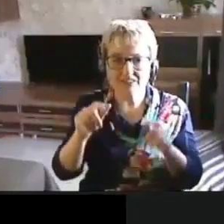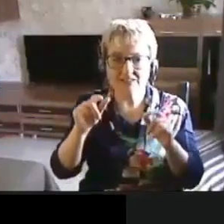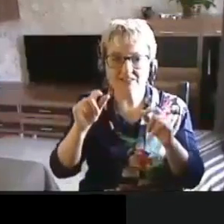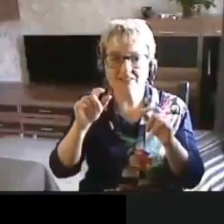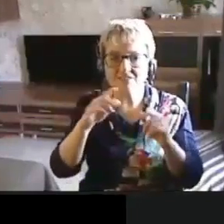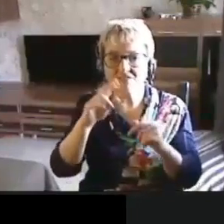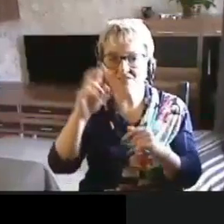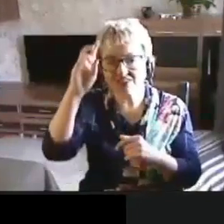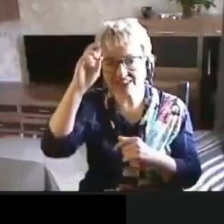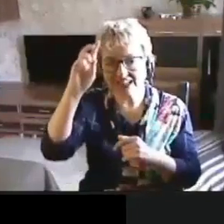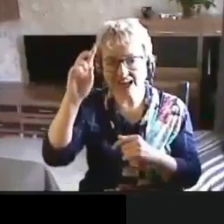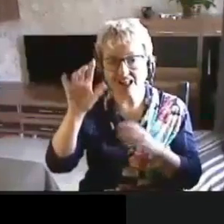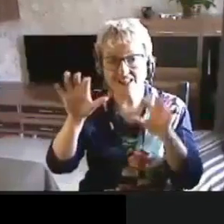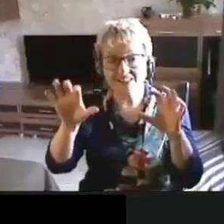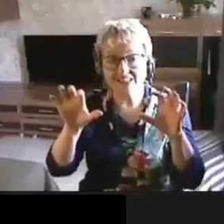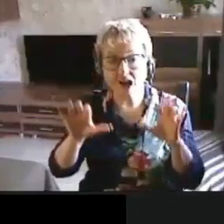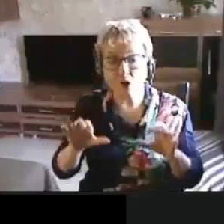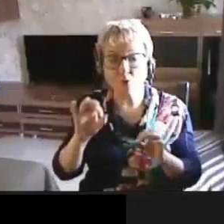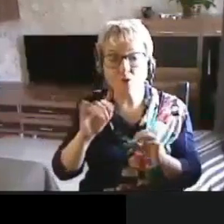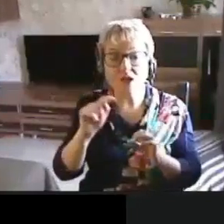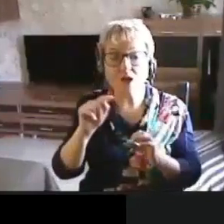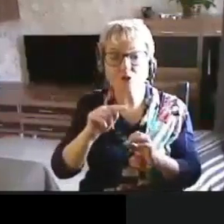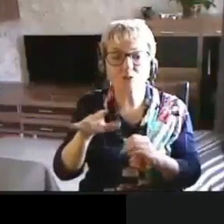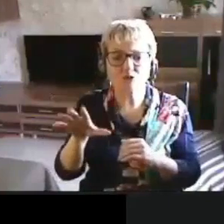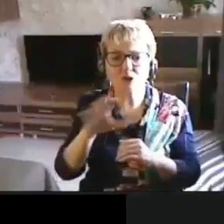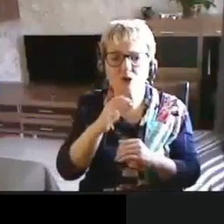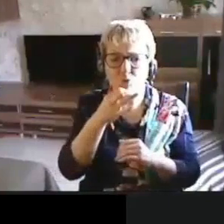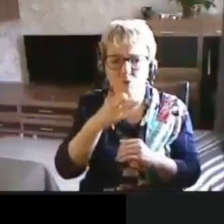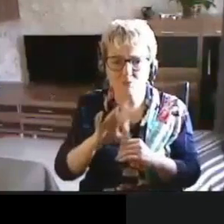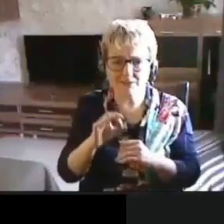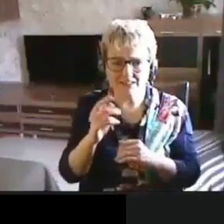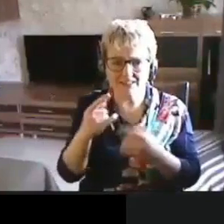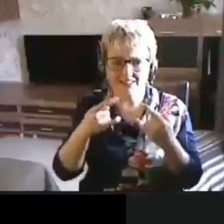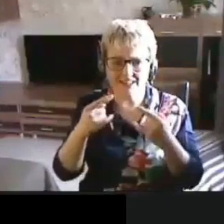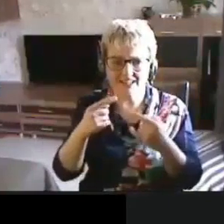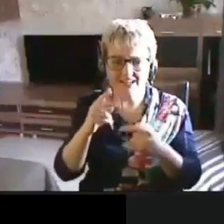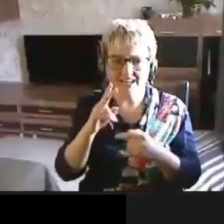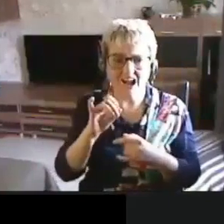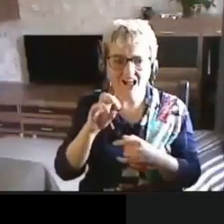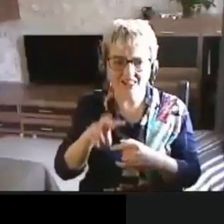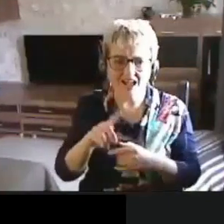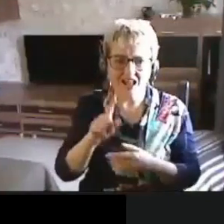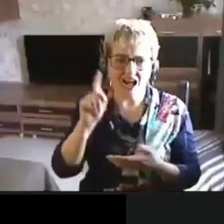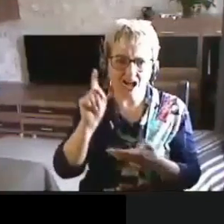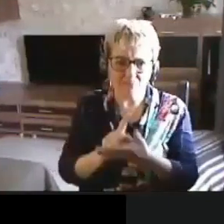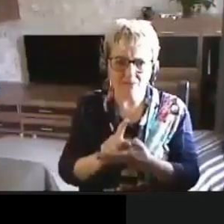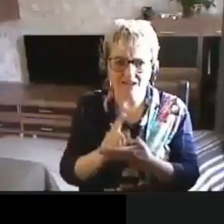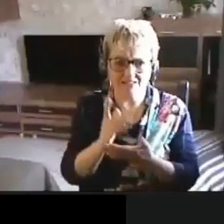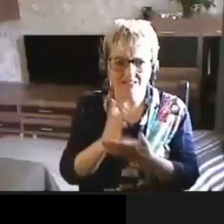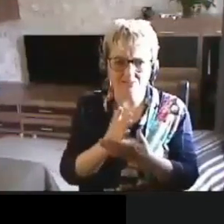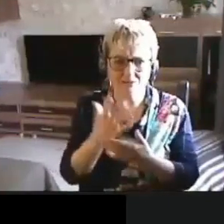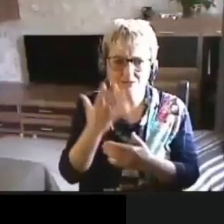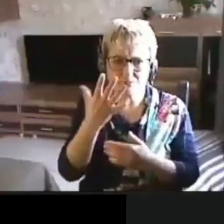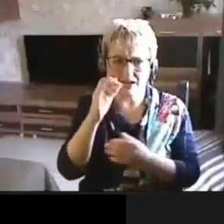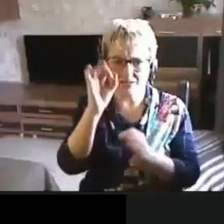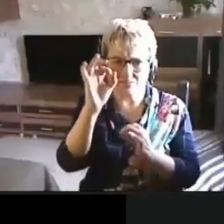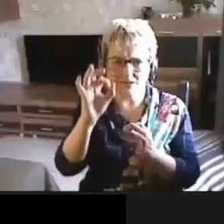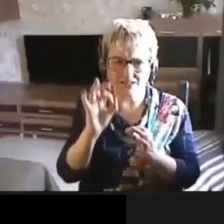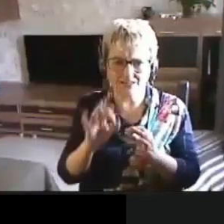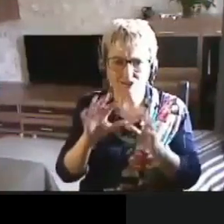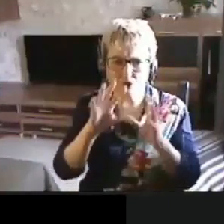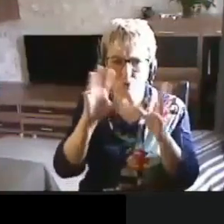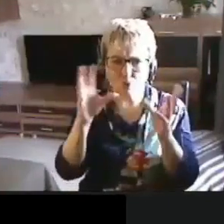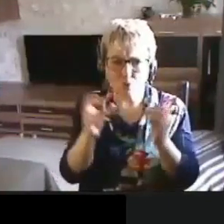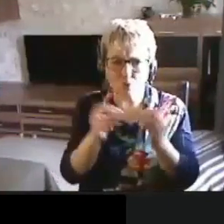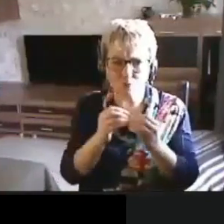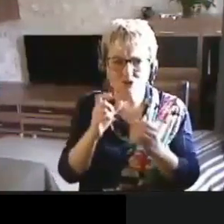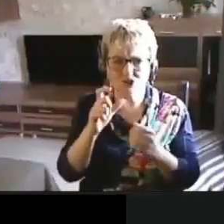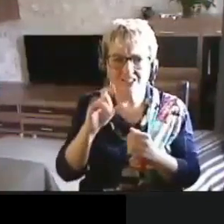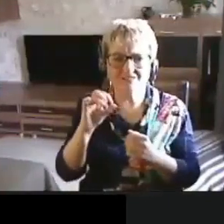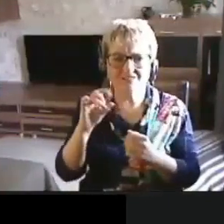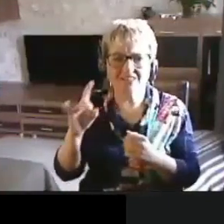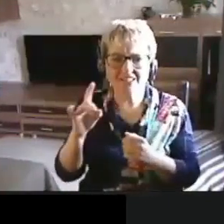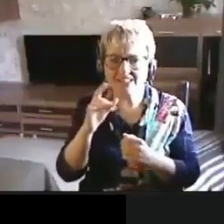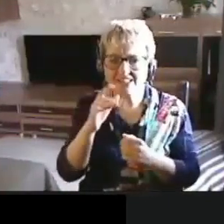закон о том, любые телеканалы обязаны не менее 5% общего эфирного времени